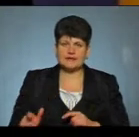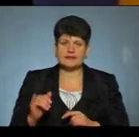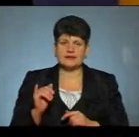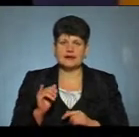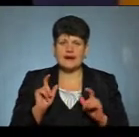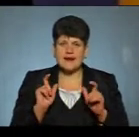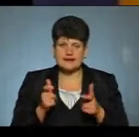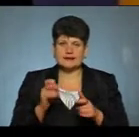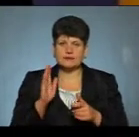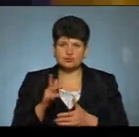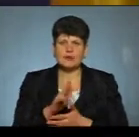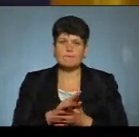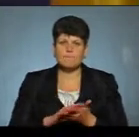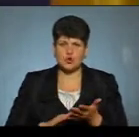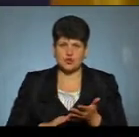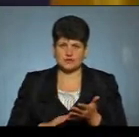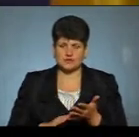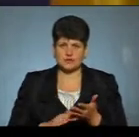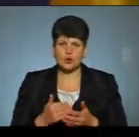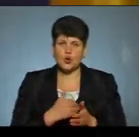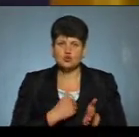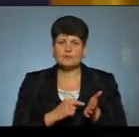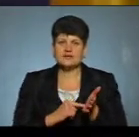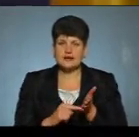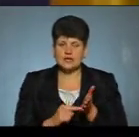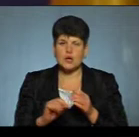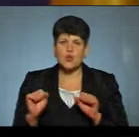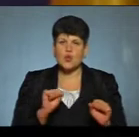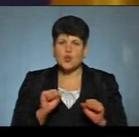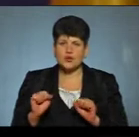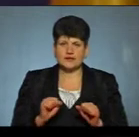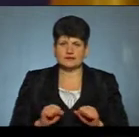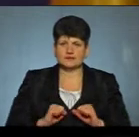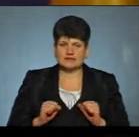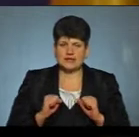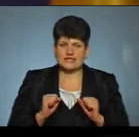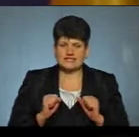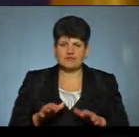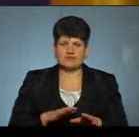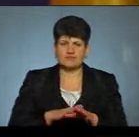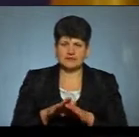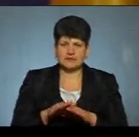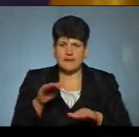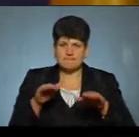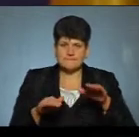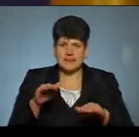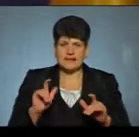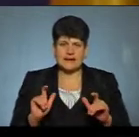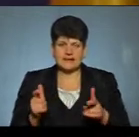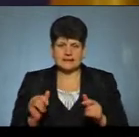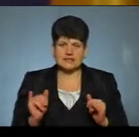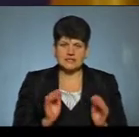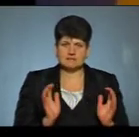карантин буде продовжений. Хочу підкреслити, уряд намагається утримати баланс між карантинними заходами та